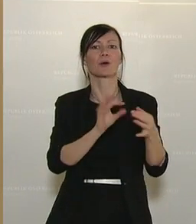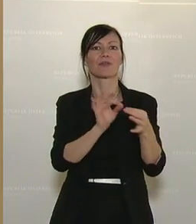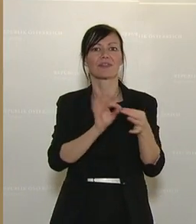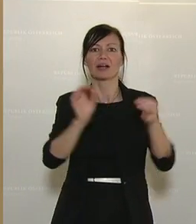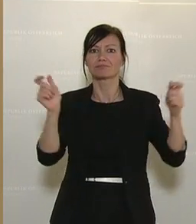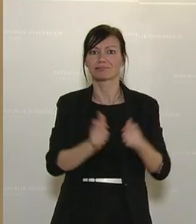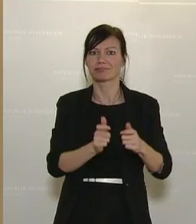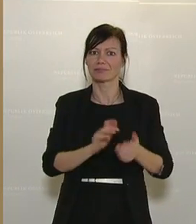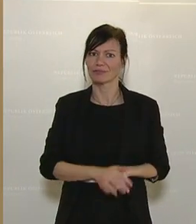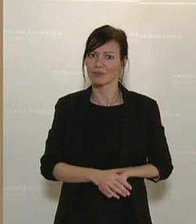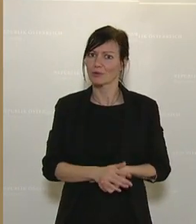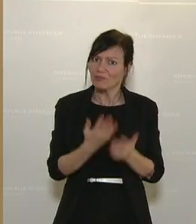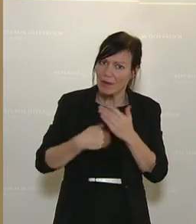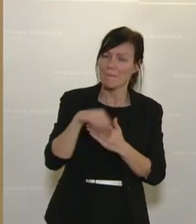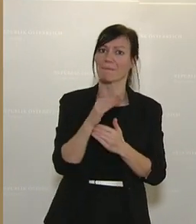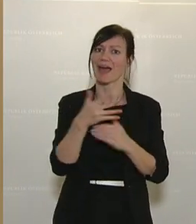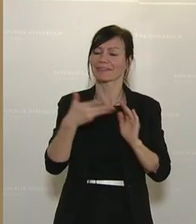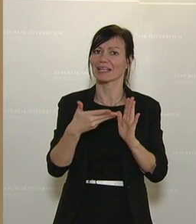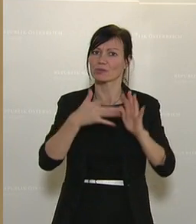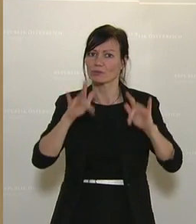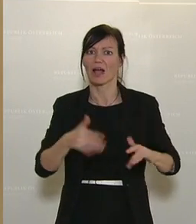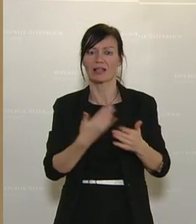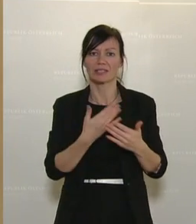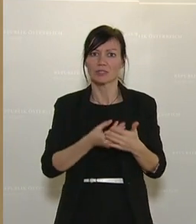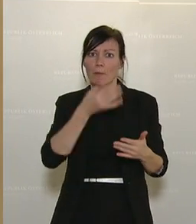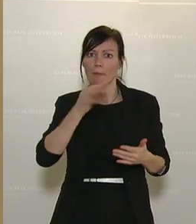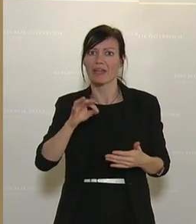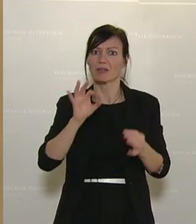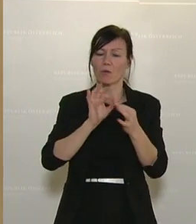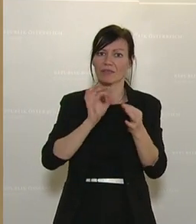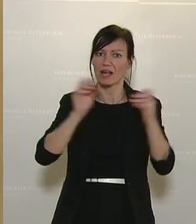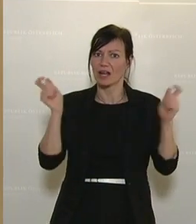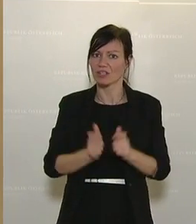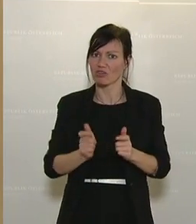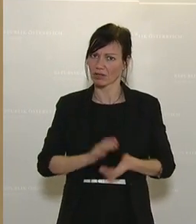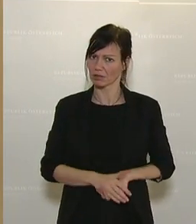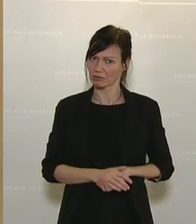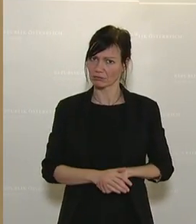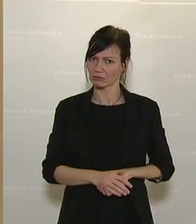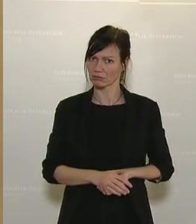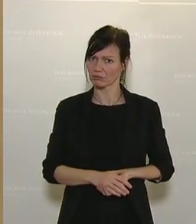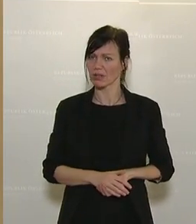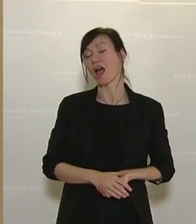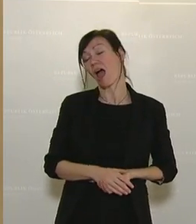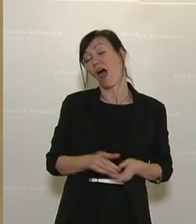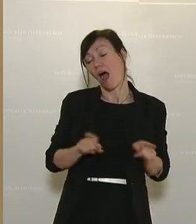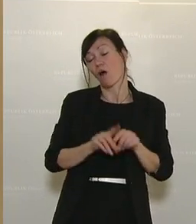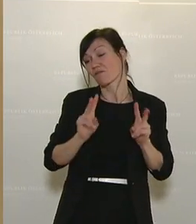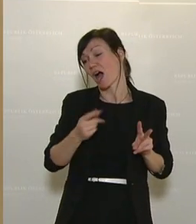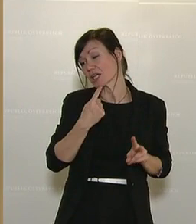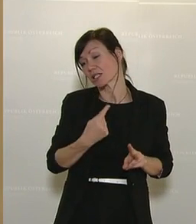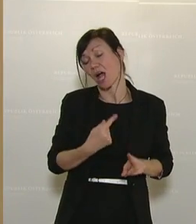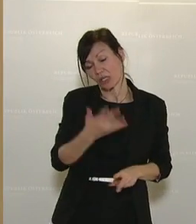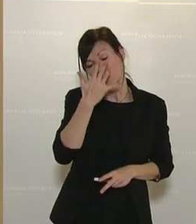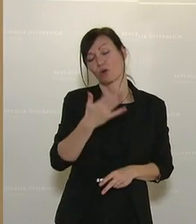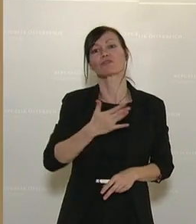mehr Personen an diesen Massentestungen teilnehmen, umso besser wird es. Jetzt sage ich Ihnen ganz ehrlich, ich bin durchaus auch ein enttäuscht gewesen, auch in